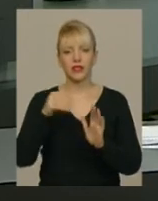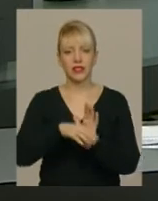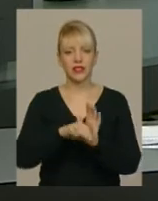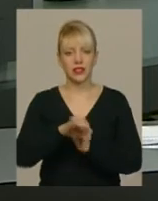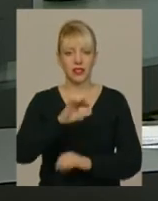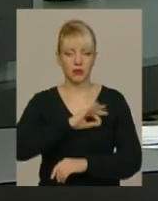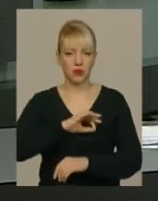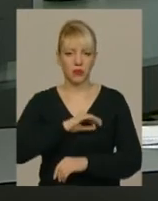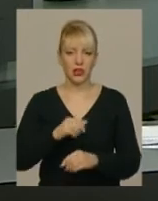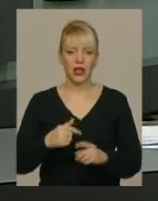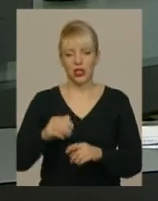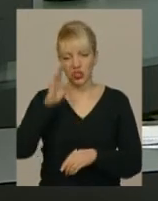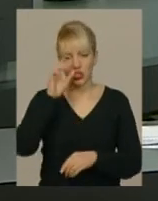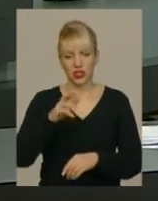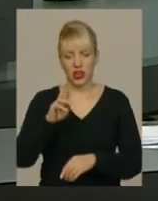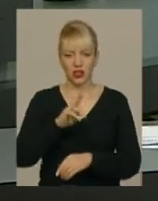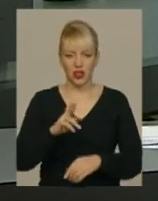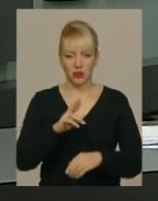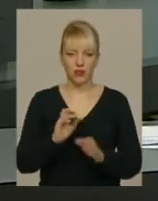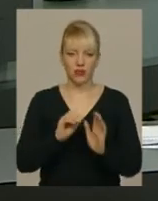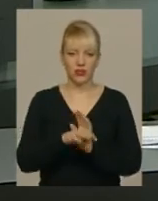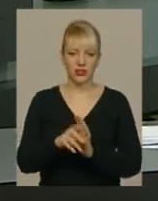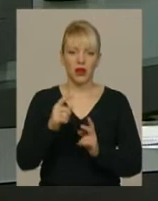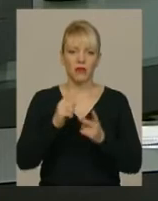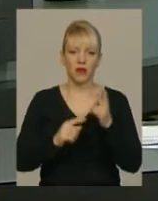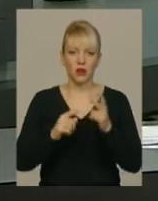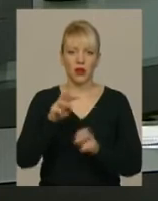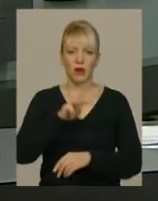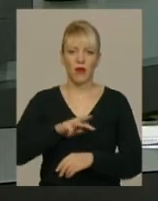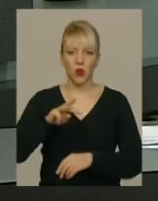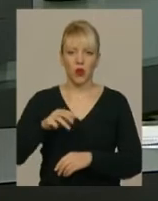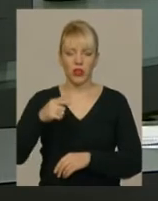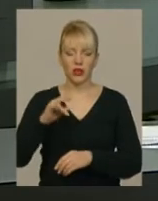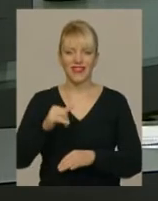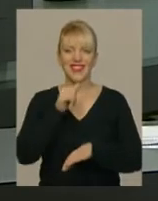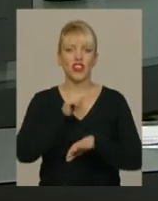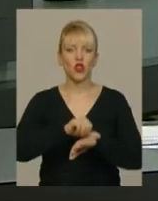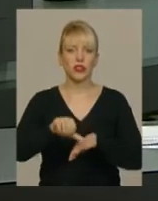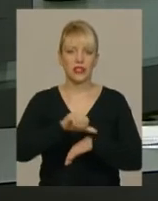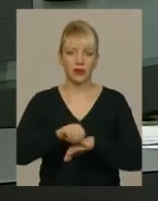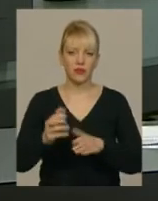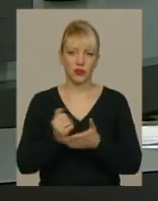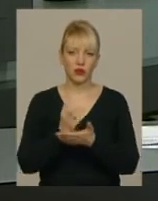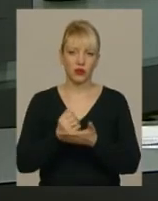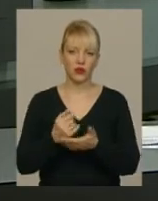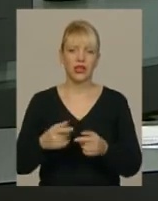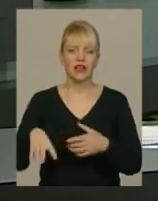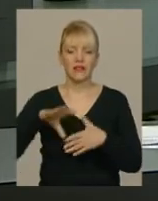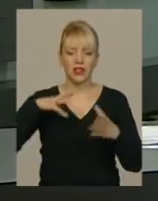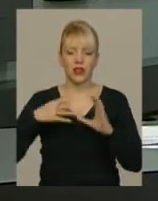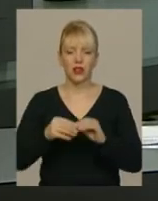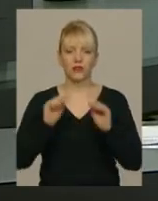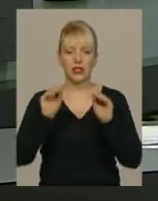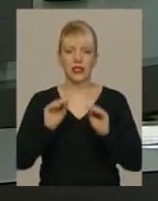Житель Ярмоленець вніс у декларацію 1,5 мільйони гривень іноземних доходів. Загалом за січень жителі області задекларували майже 68